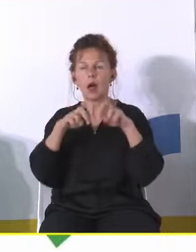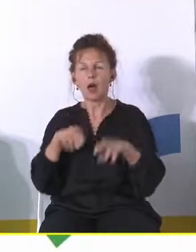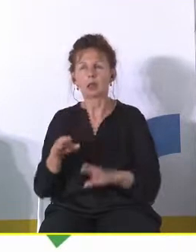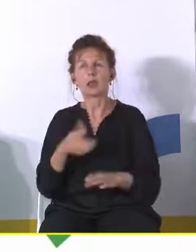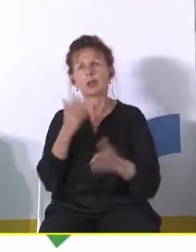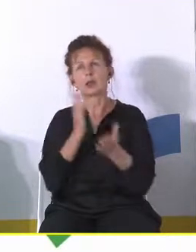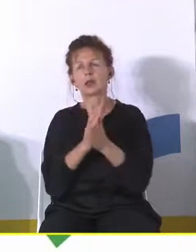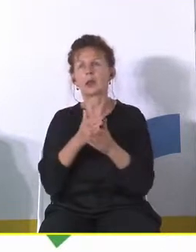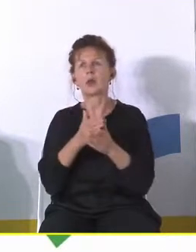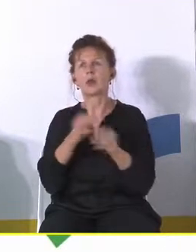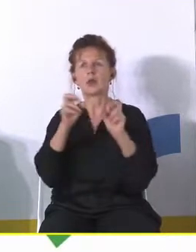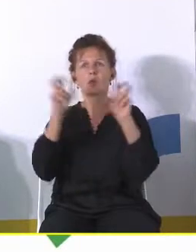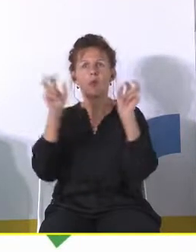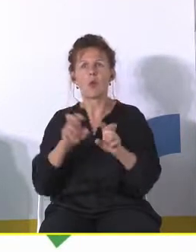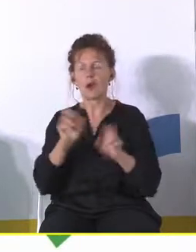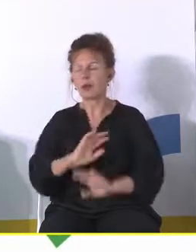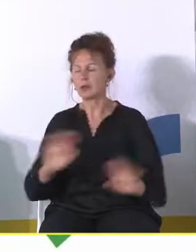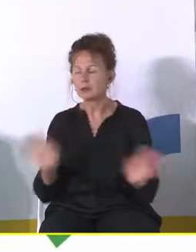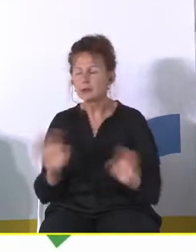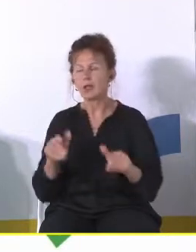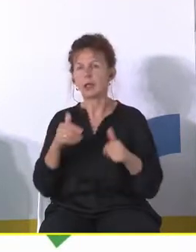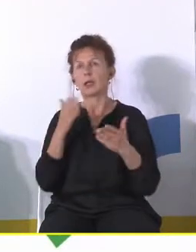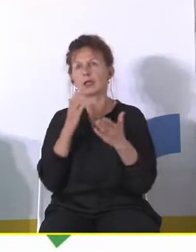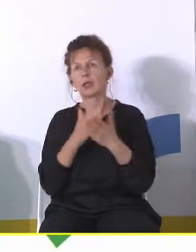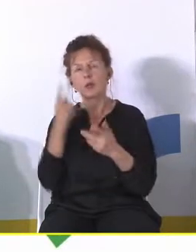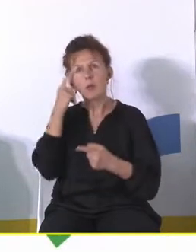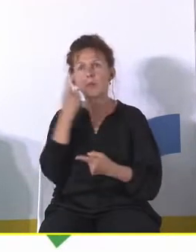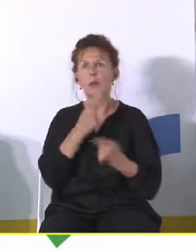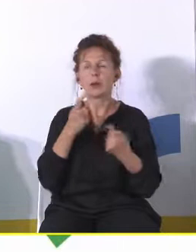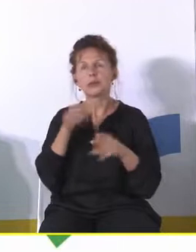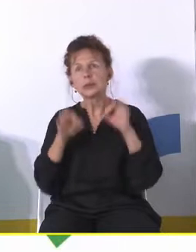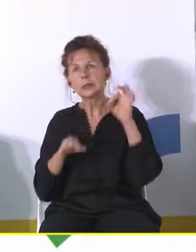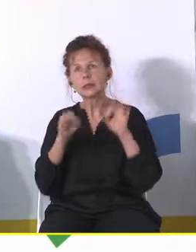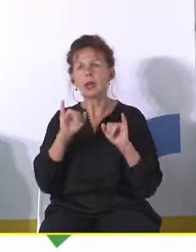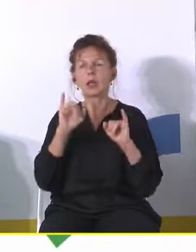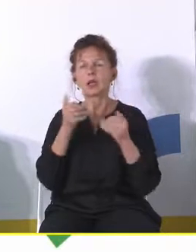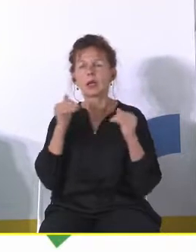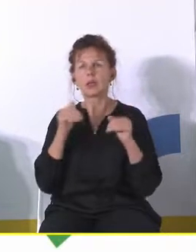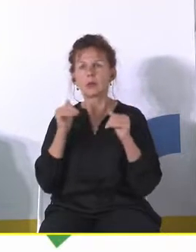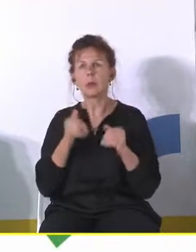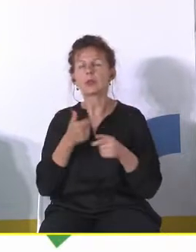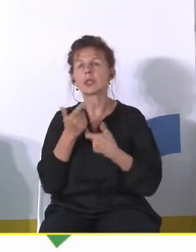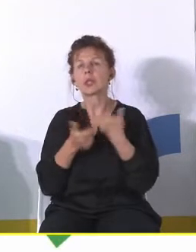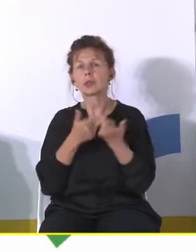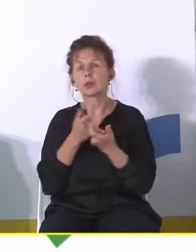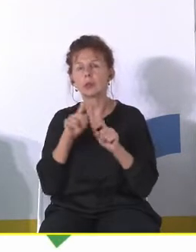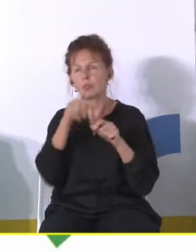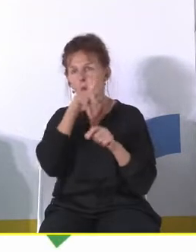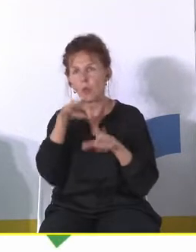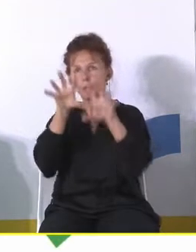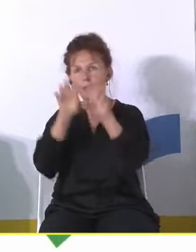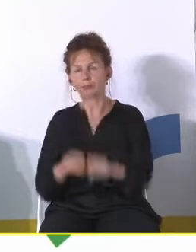przeciw wyjść tym potrzebom, jakimi środkami. A i za chwilkę jeszcze może przy okazji innego